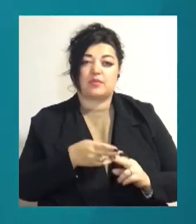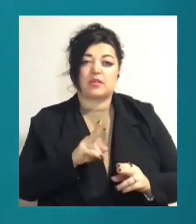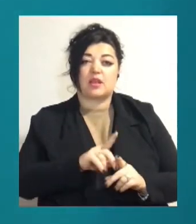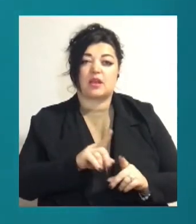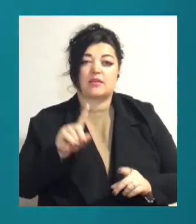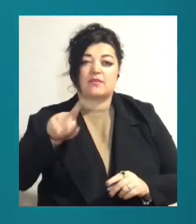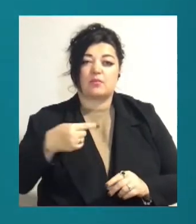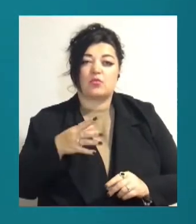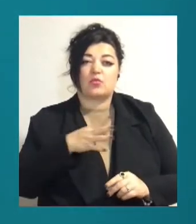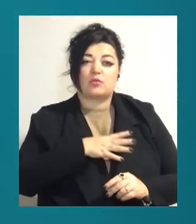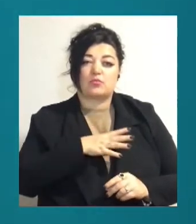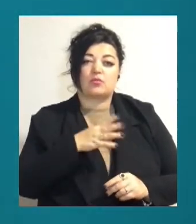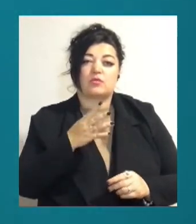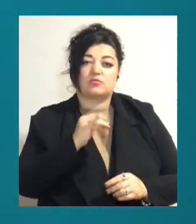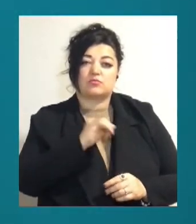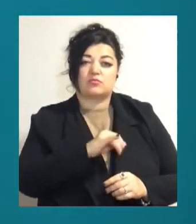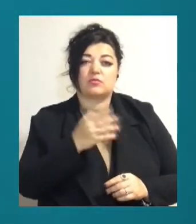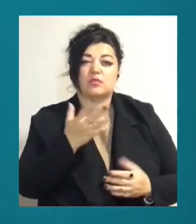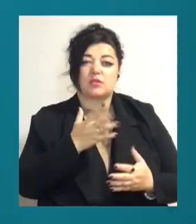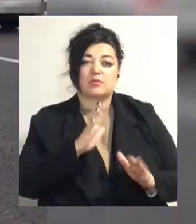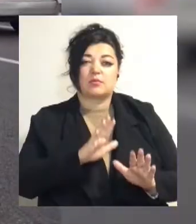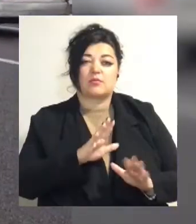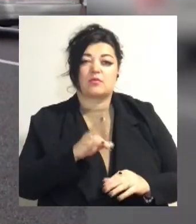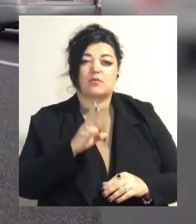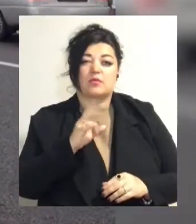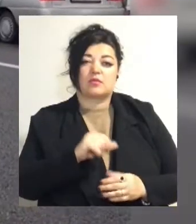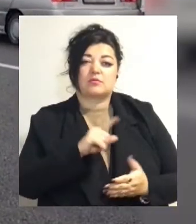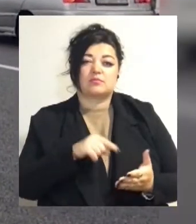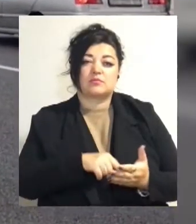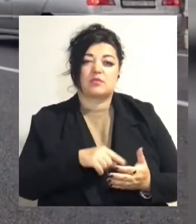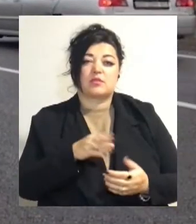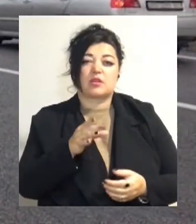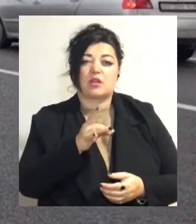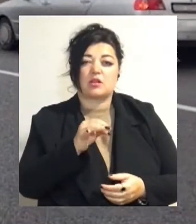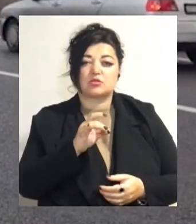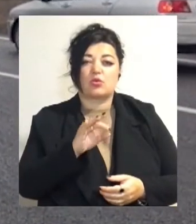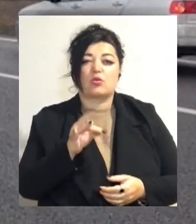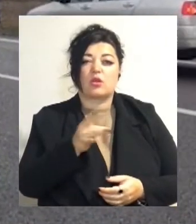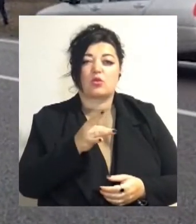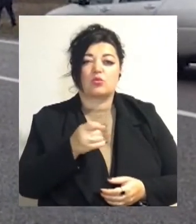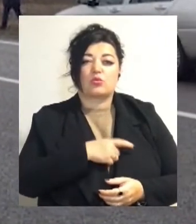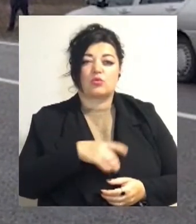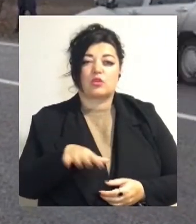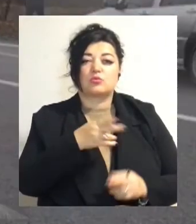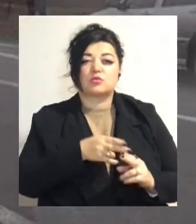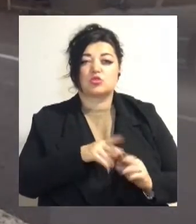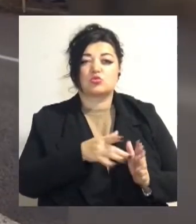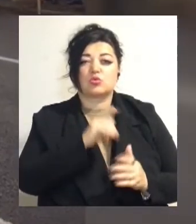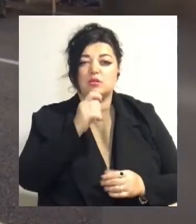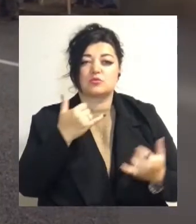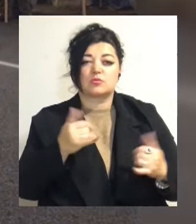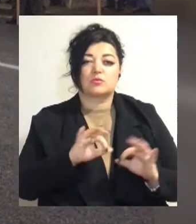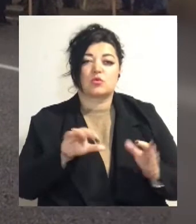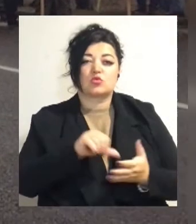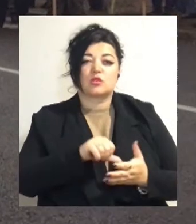рибалок, які перекривали автошлях поблизу села Баштанівка та Тарбонарського району Одещини. Про це журналістам Суспільного розповіла учасниця